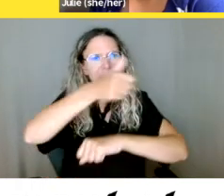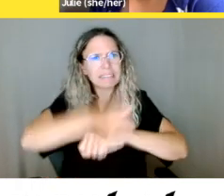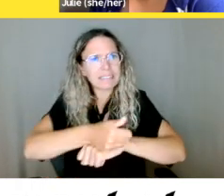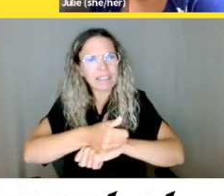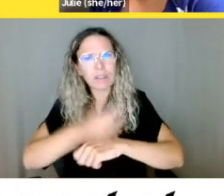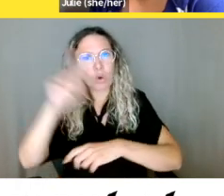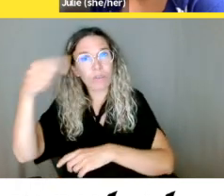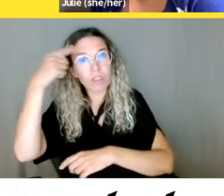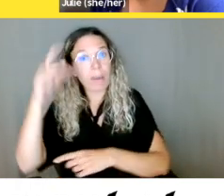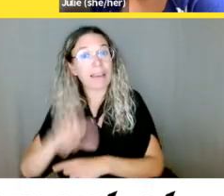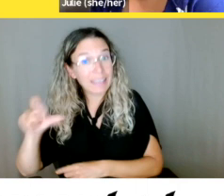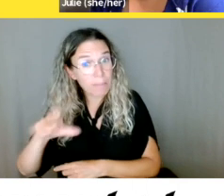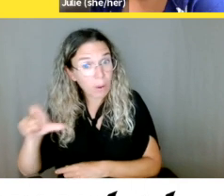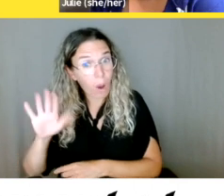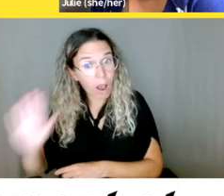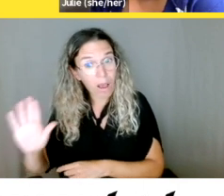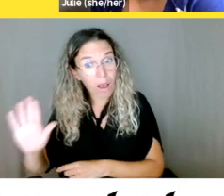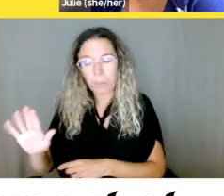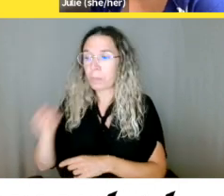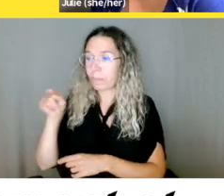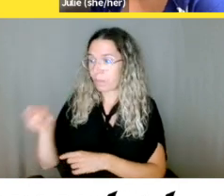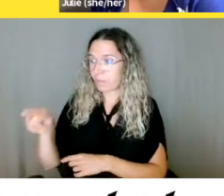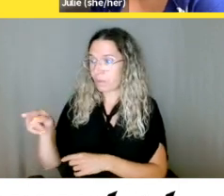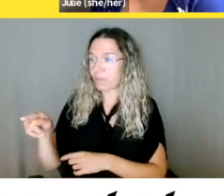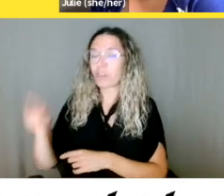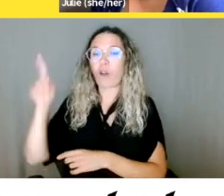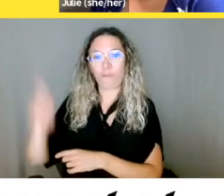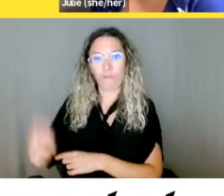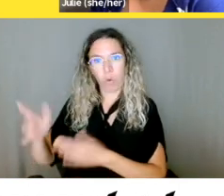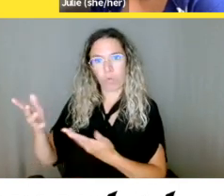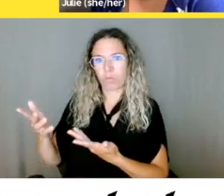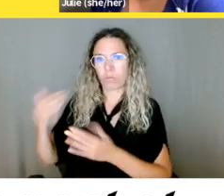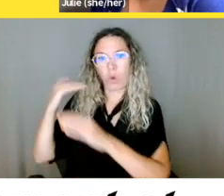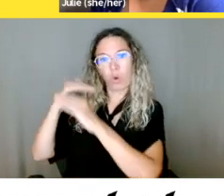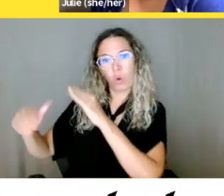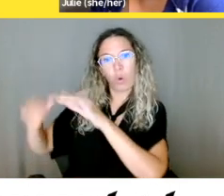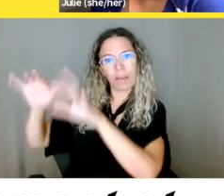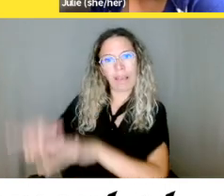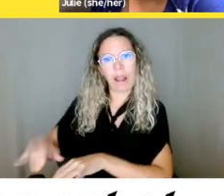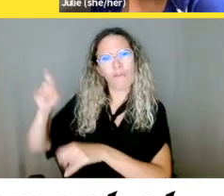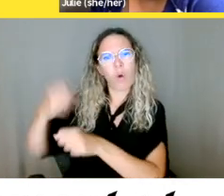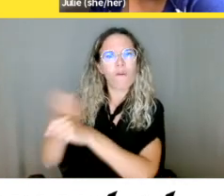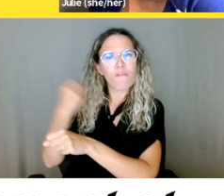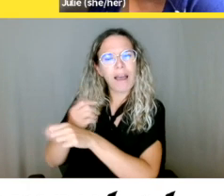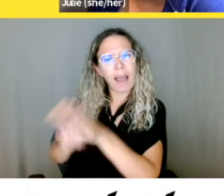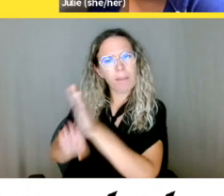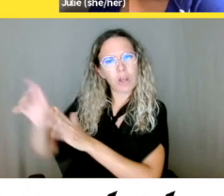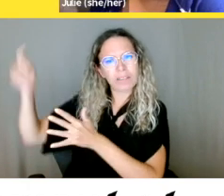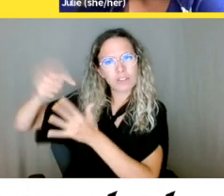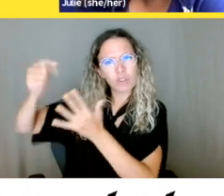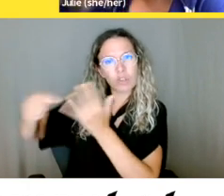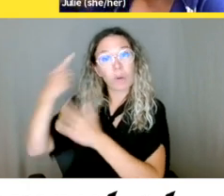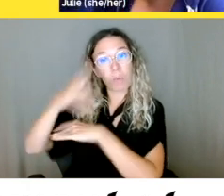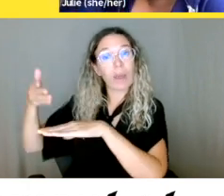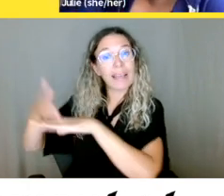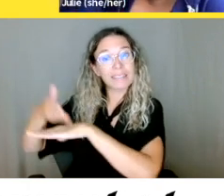des améliorations nécessaires à l'accessibilité du site à l'adresse info arrobas québec.ca. Ça,